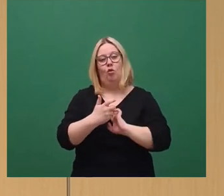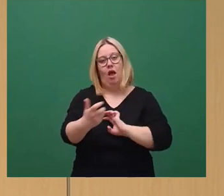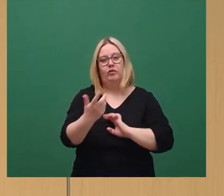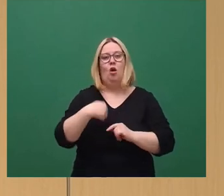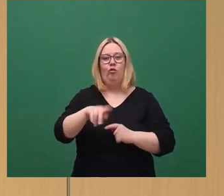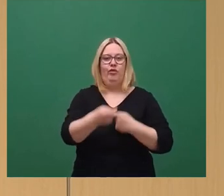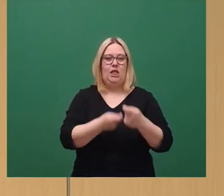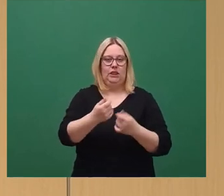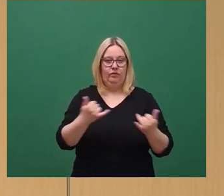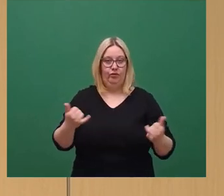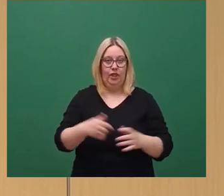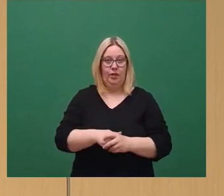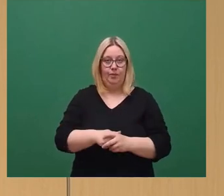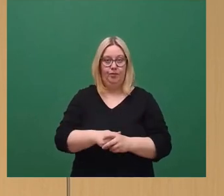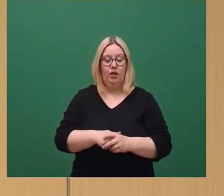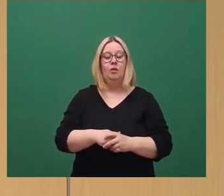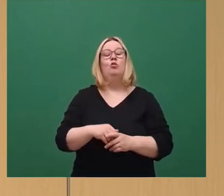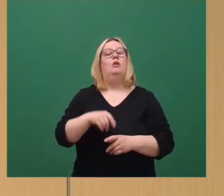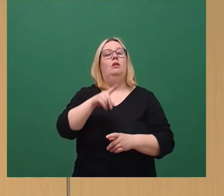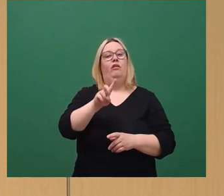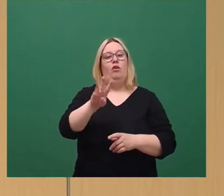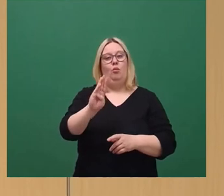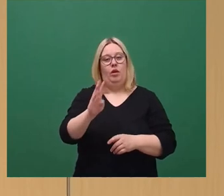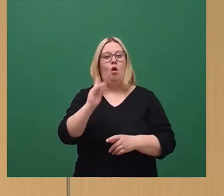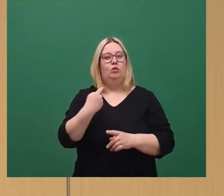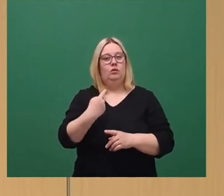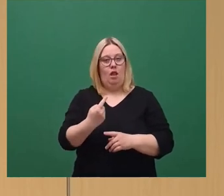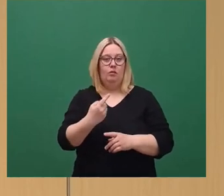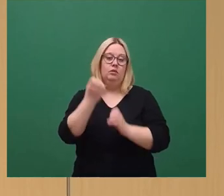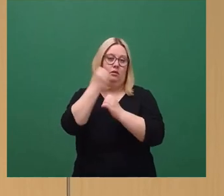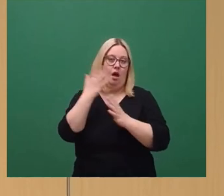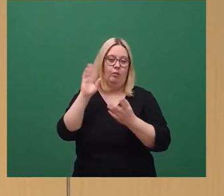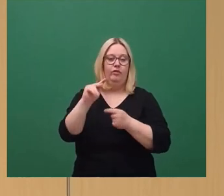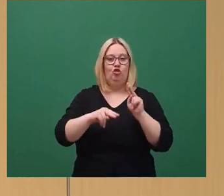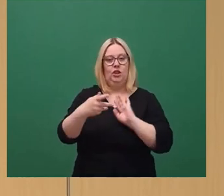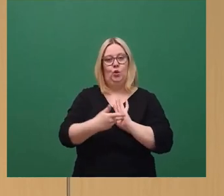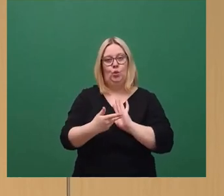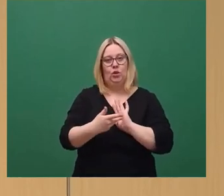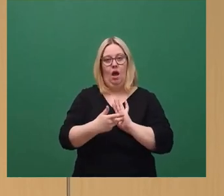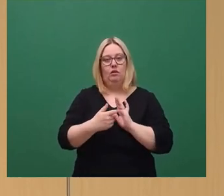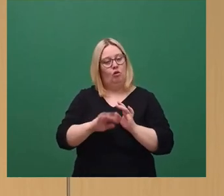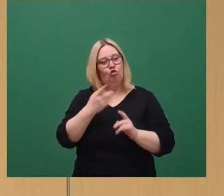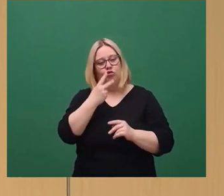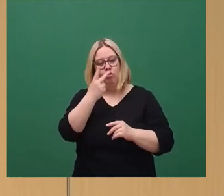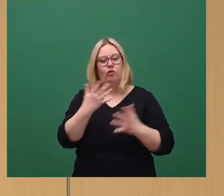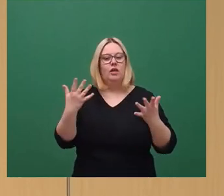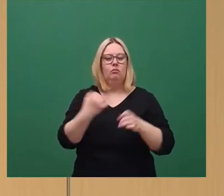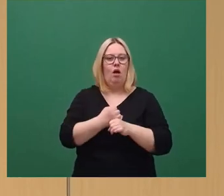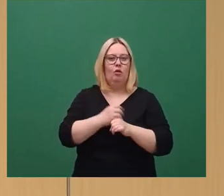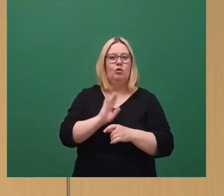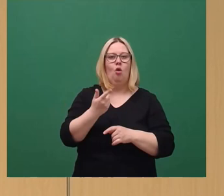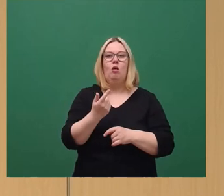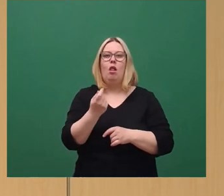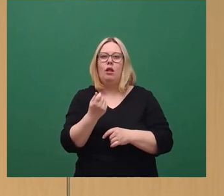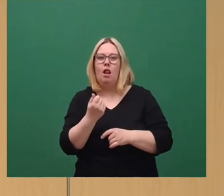können. Die DVB selbst haben sich dafür auch schon mit Hilfe von Gutachtern auf den Weg gemacht, Ursachen zu finden und Lösungen